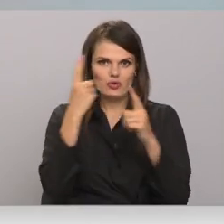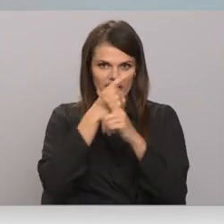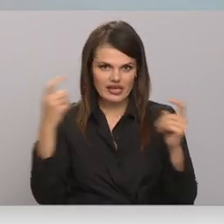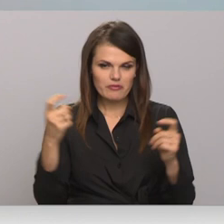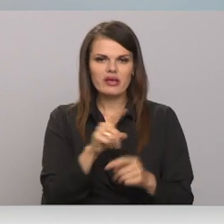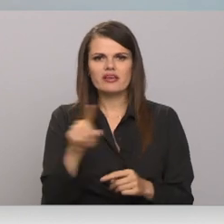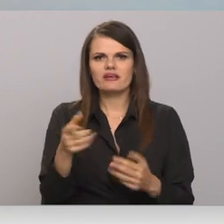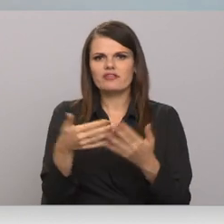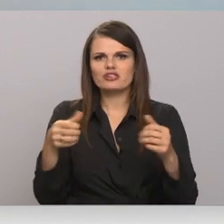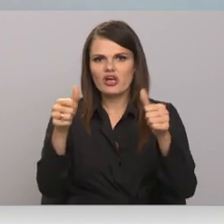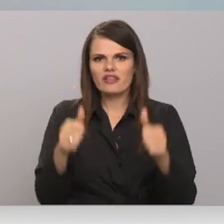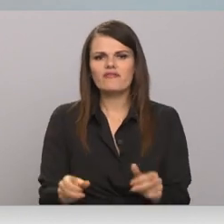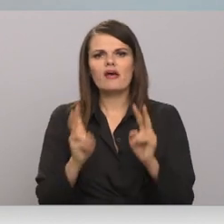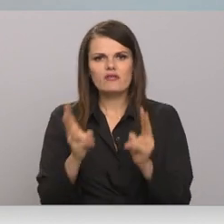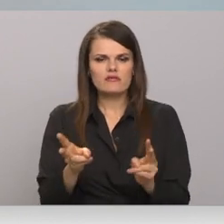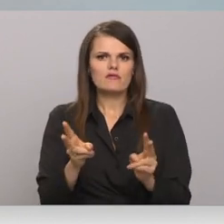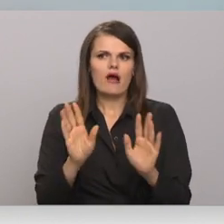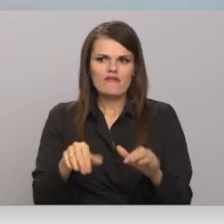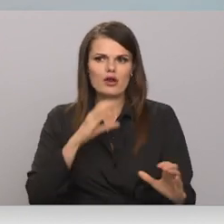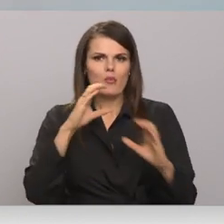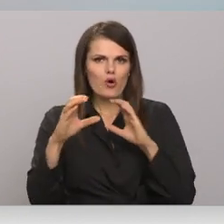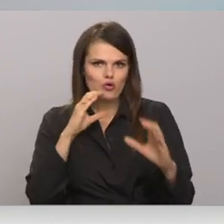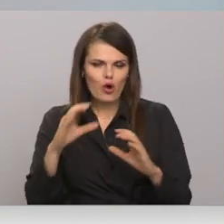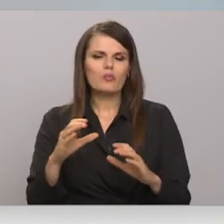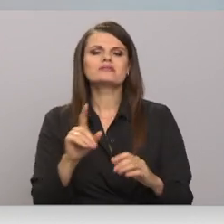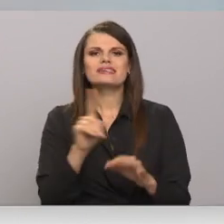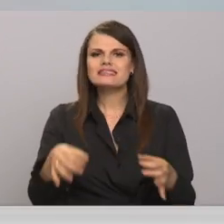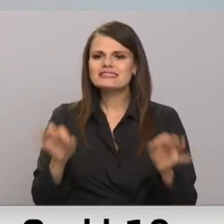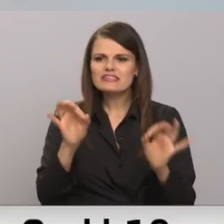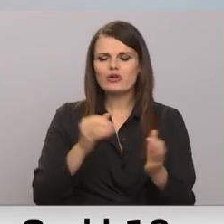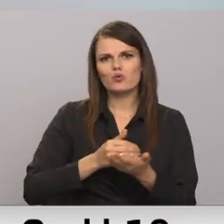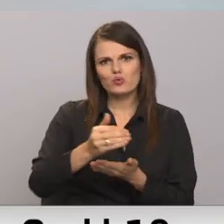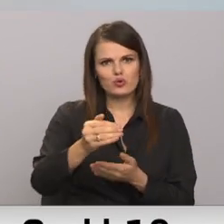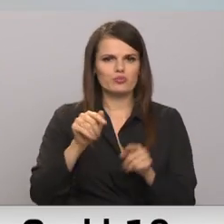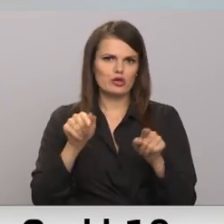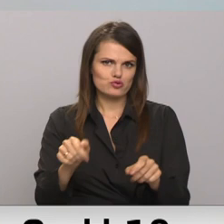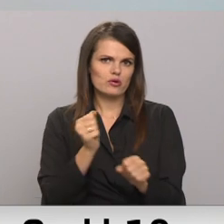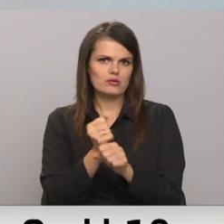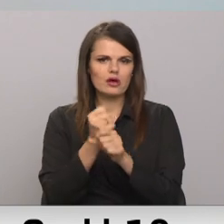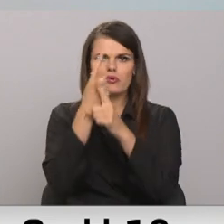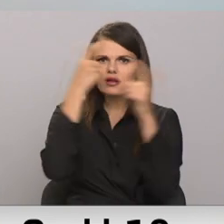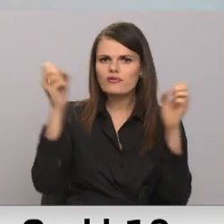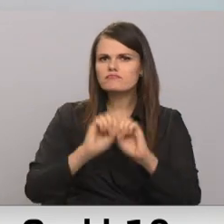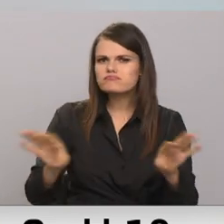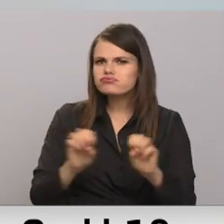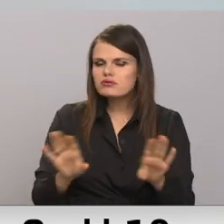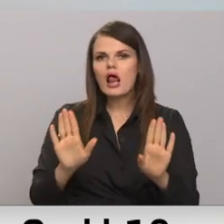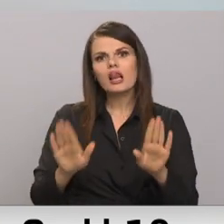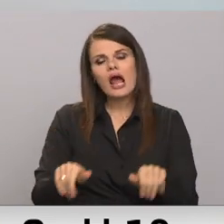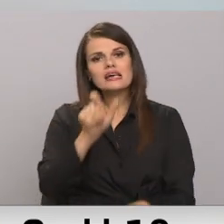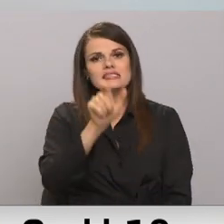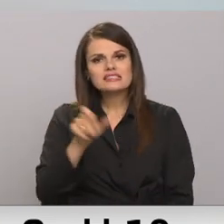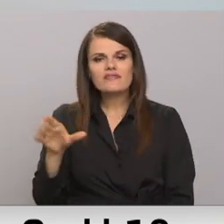izmantot un mēs dzirdēm, kā arī izmantot. Šodien bija arī nosaukti un ir svarīgi turpināt šo darbu, lai cilvēki varētu